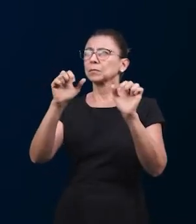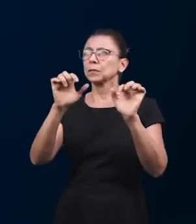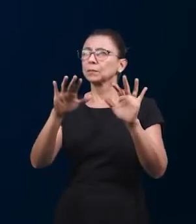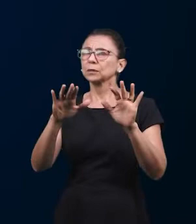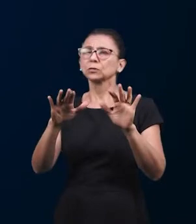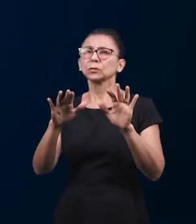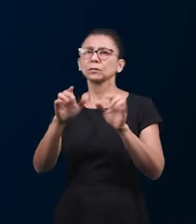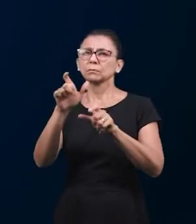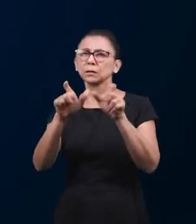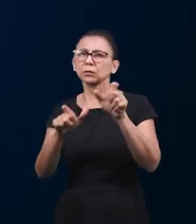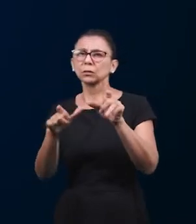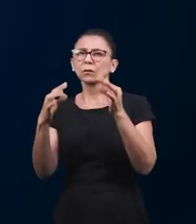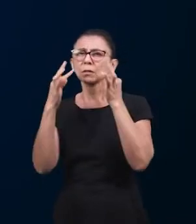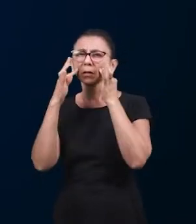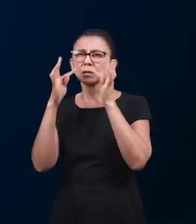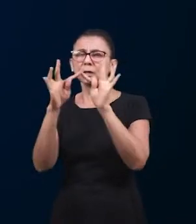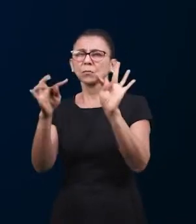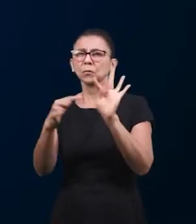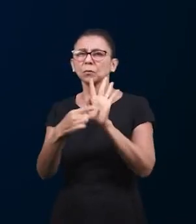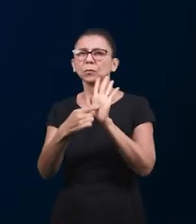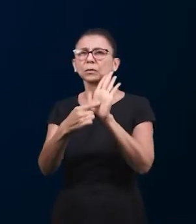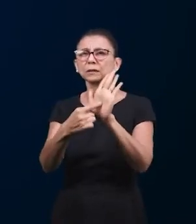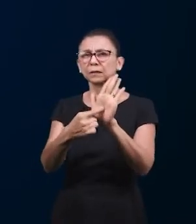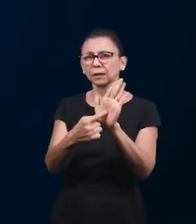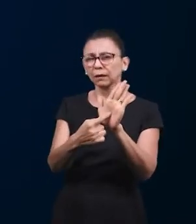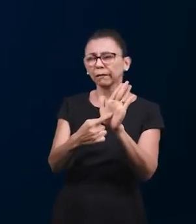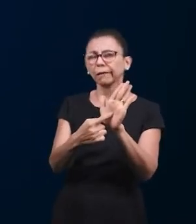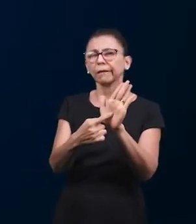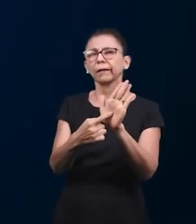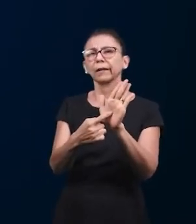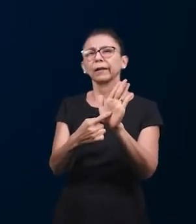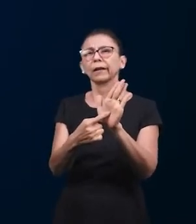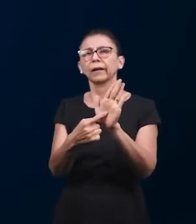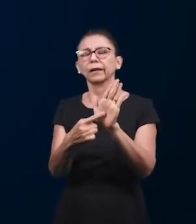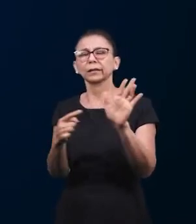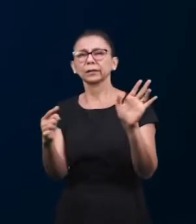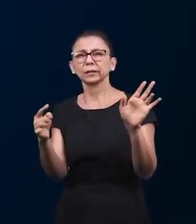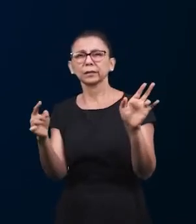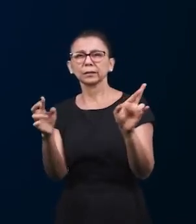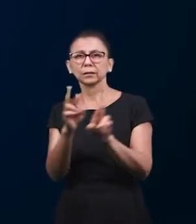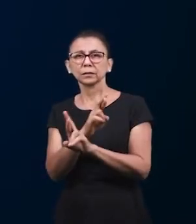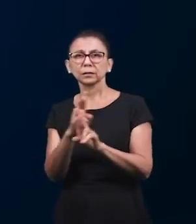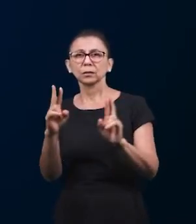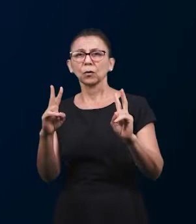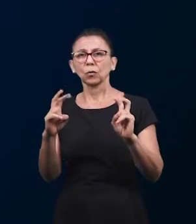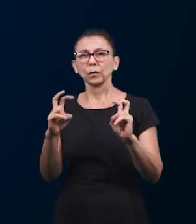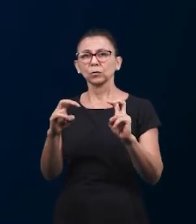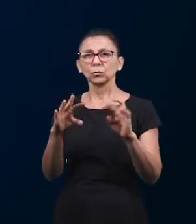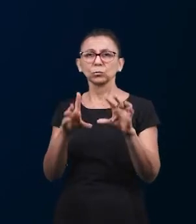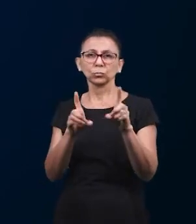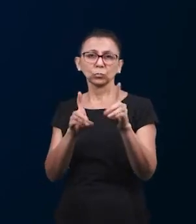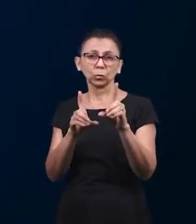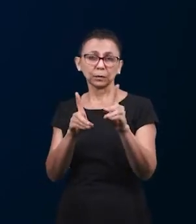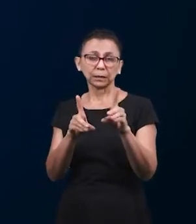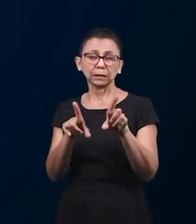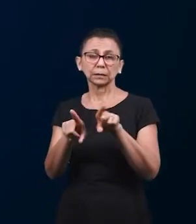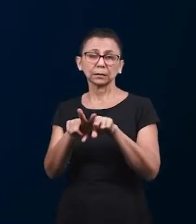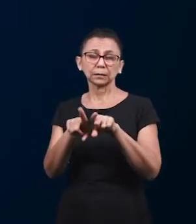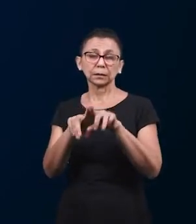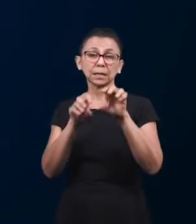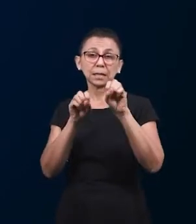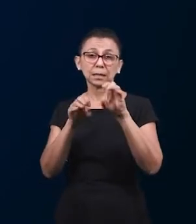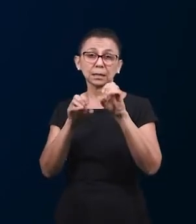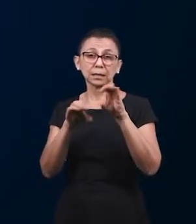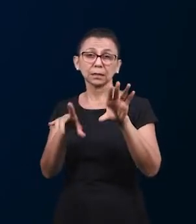отношении передачи этих свидетельств. Господь, мы хотим просить Тебя за учения,